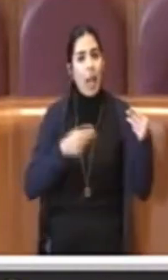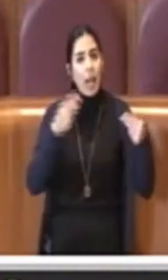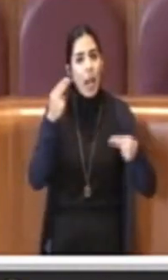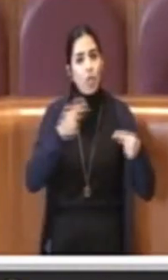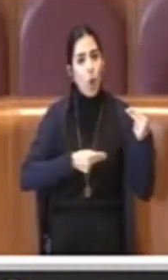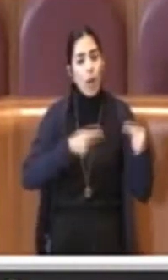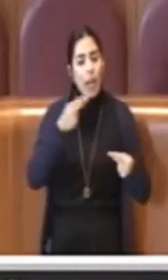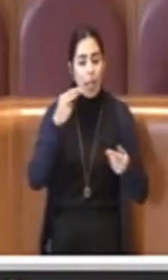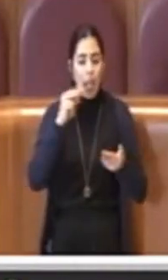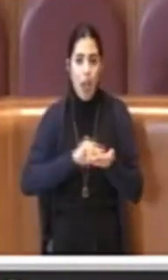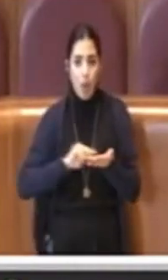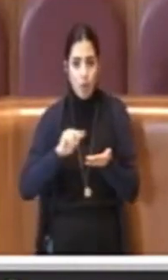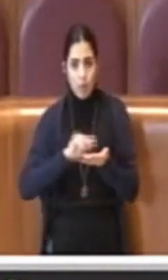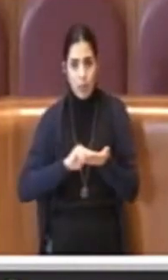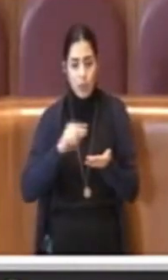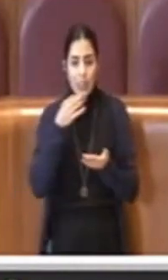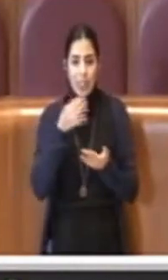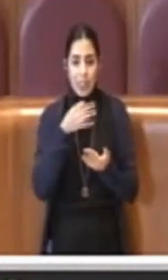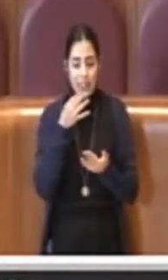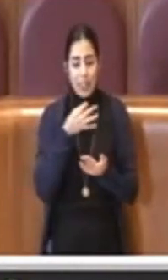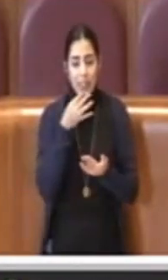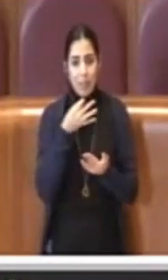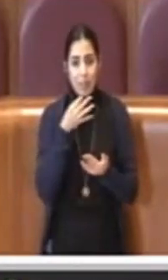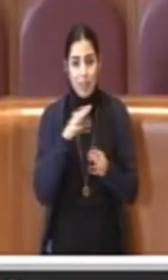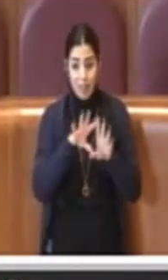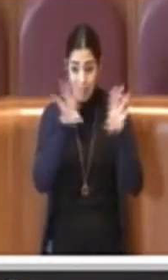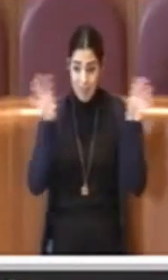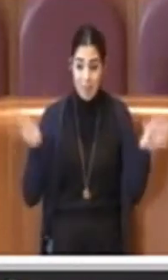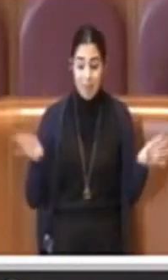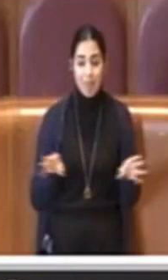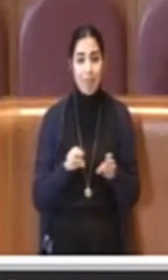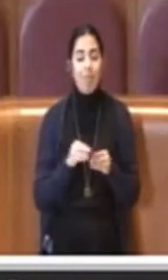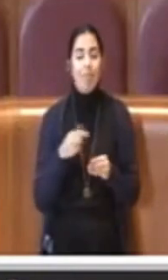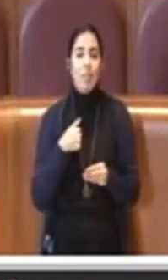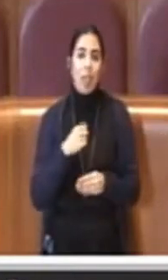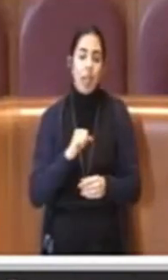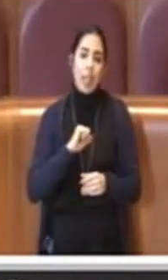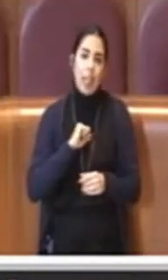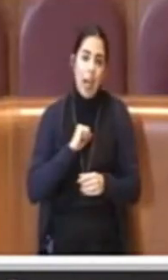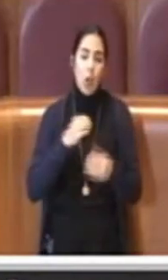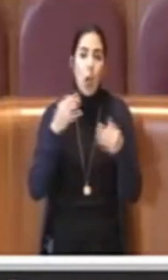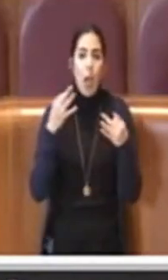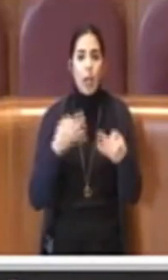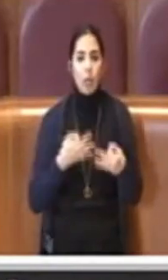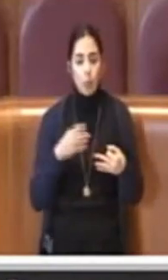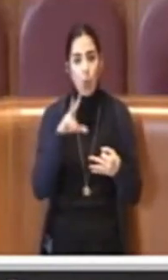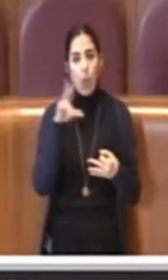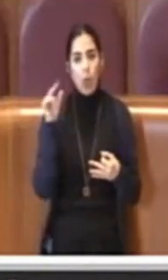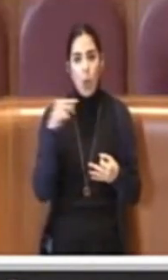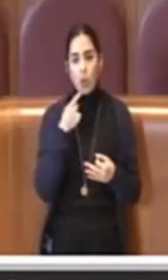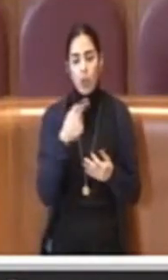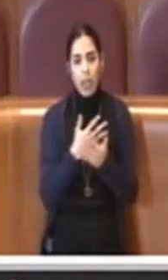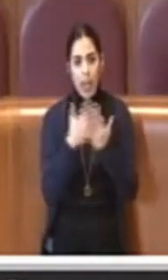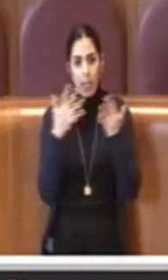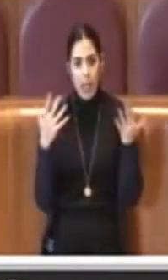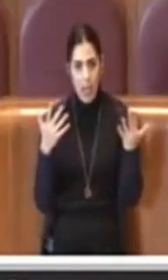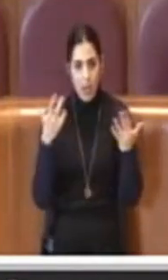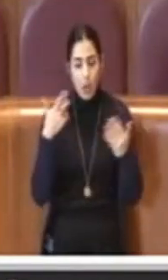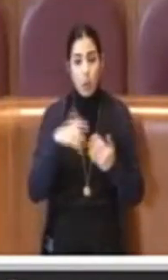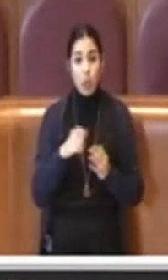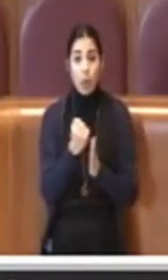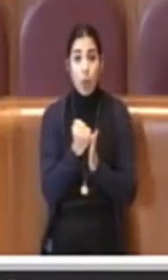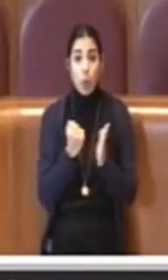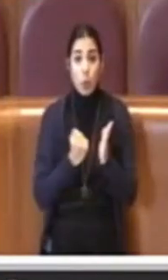uffici e quindi da questo punto di vista io credo che sia giusto riconoscerlo, perché comunque è un